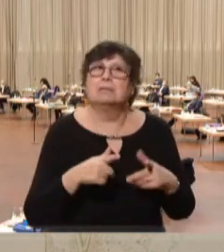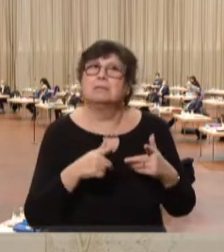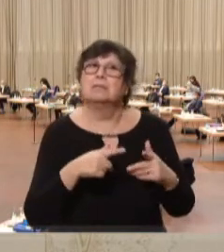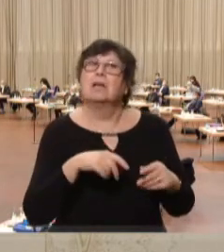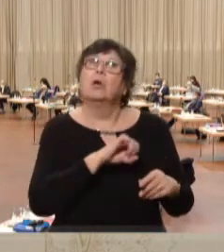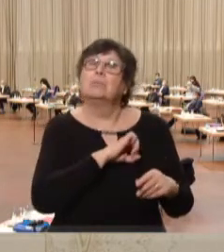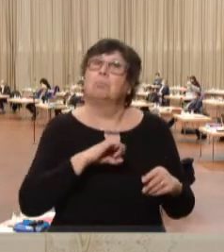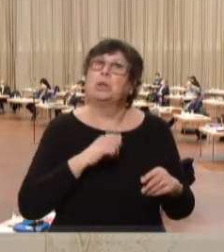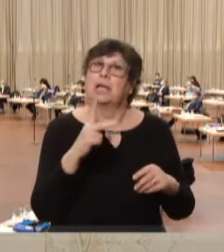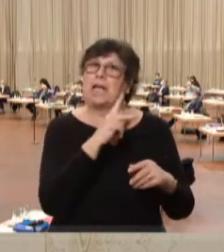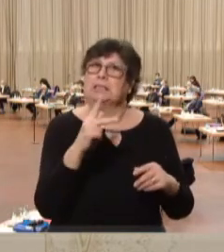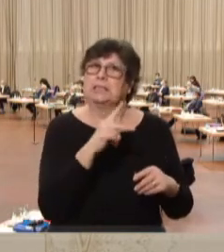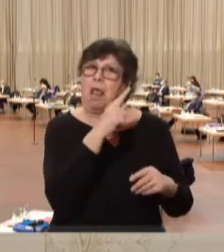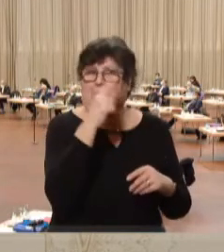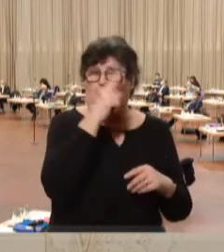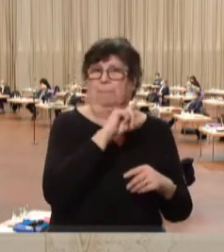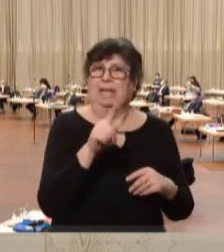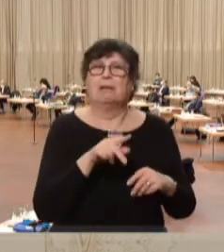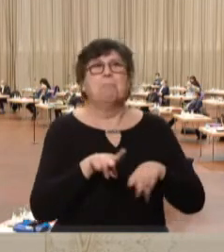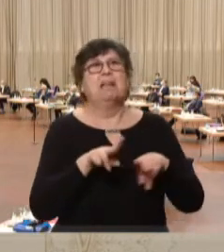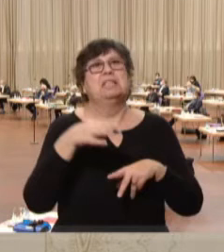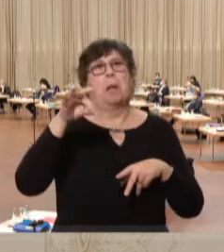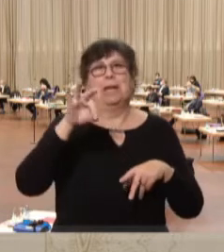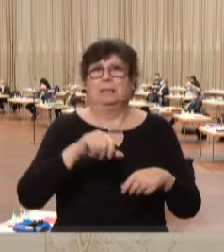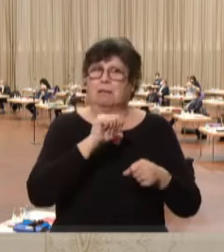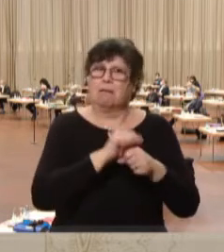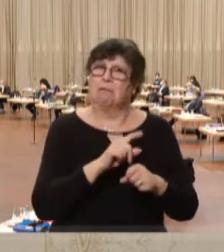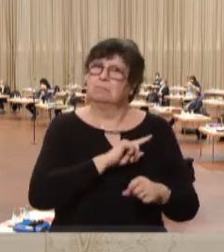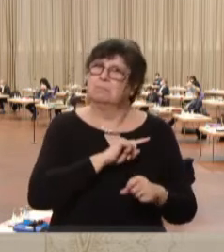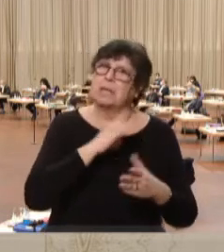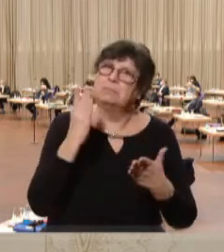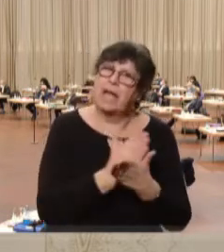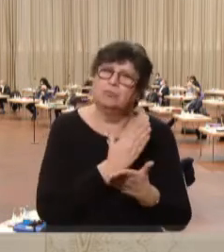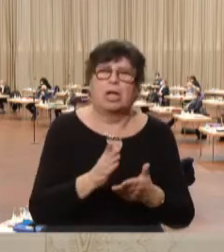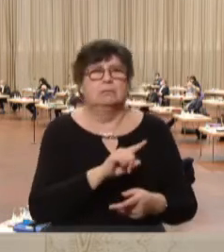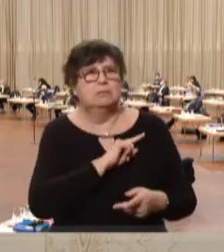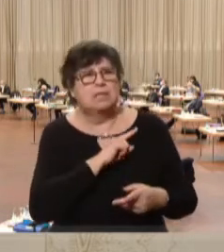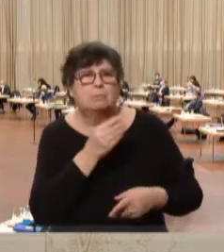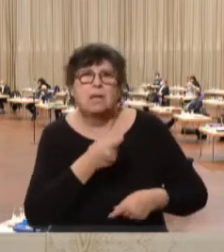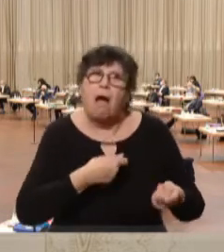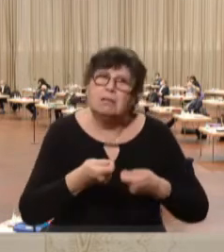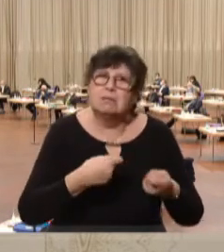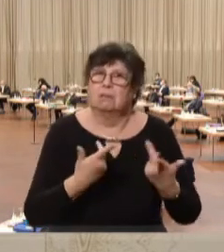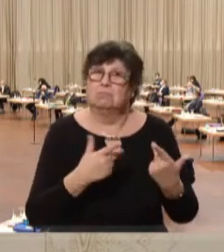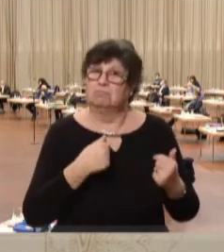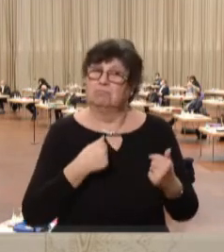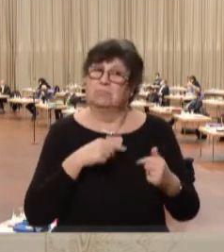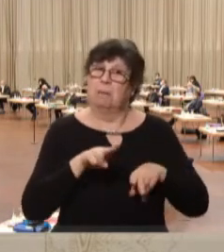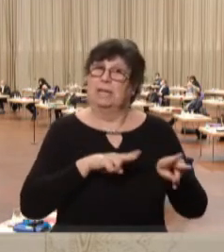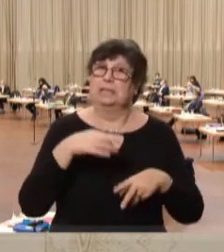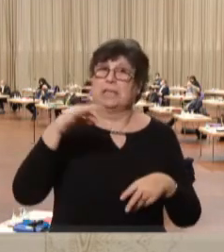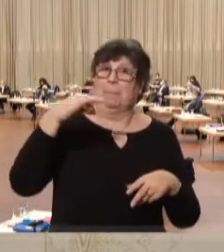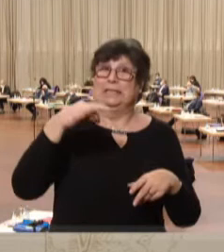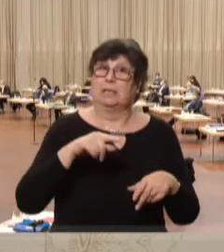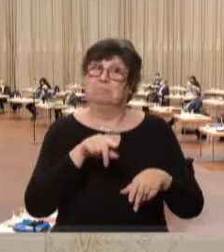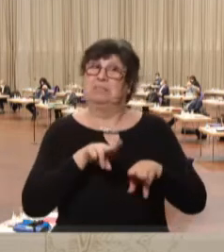dass sie ihre Sachen selber verhandeln können und selber nachher auch handeln können. Und unser Ministerpräsidenten mit seiner Regierung,